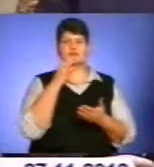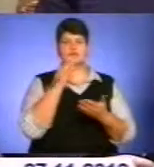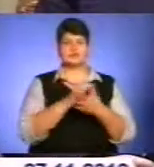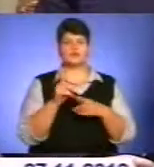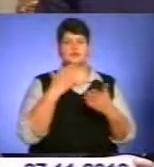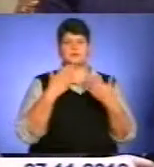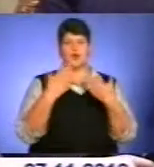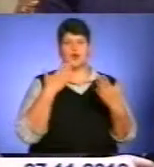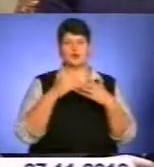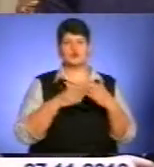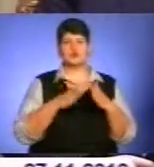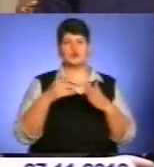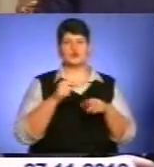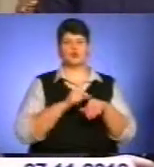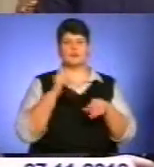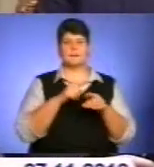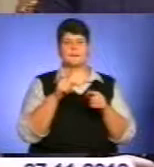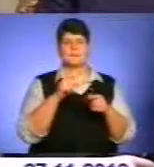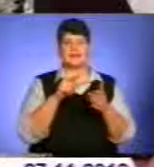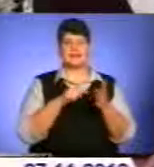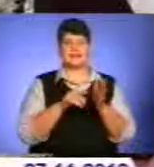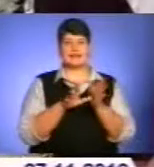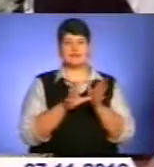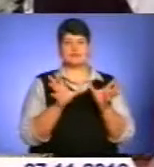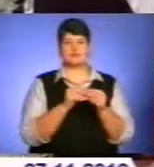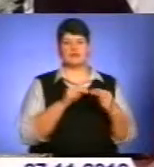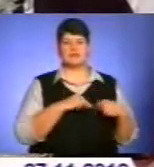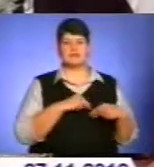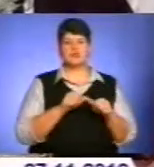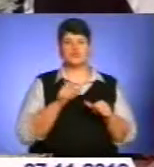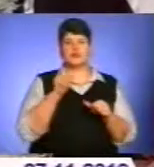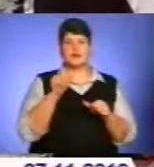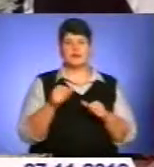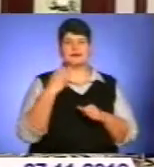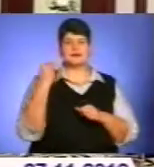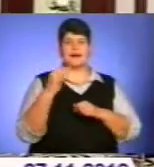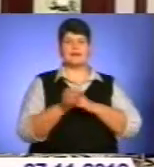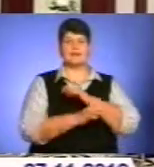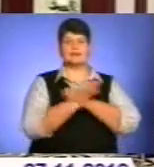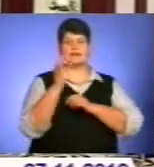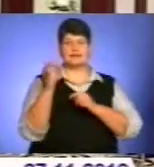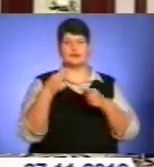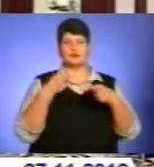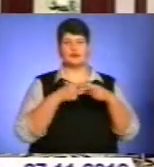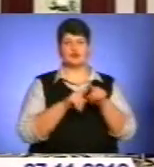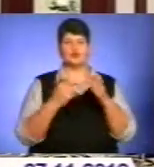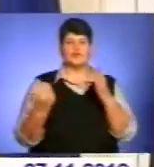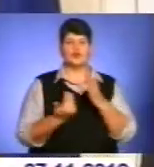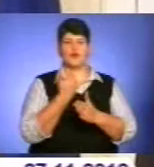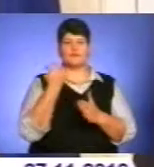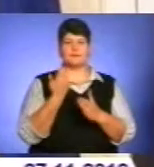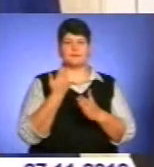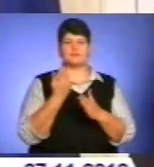переговорів сторони торкнулися питань енергетичної співпраці. Зокрема, Україну зацікавила східна технологія щодо відновлювальних джерел енергії.